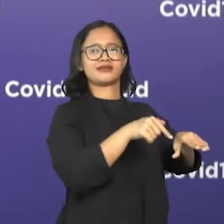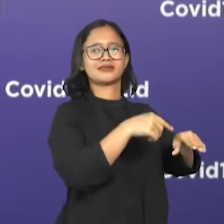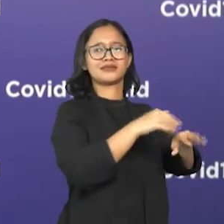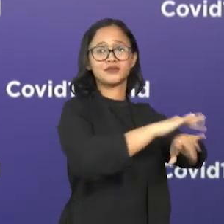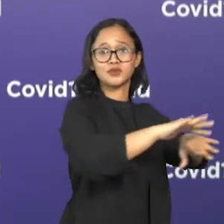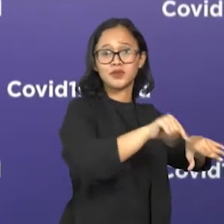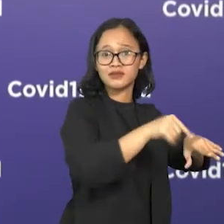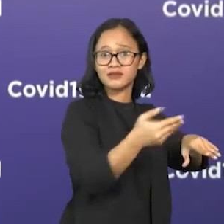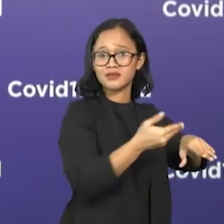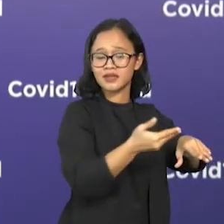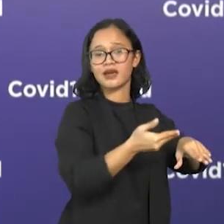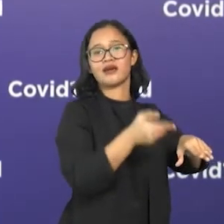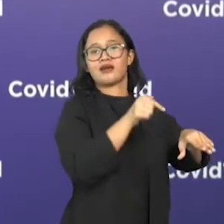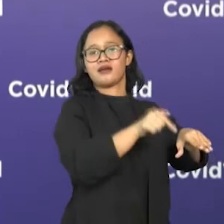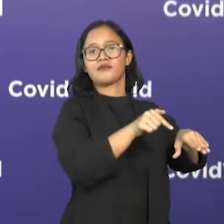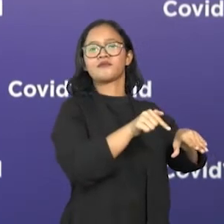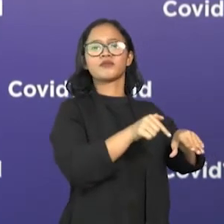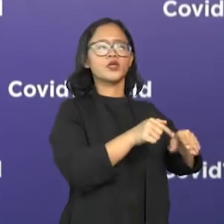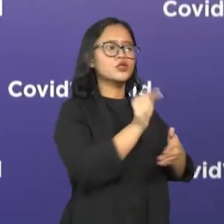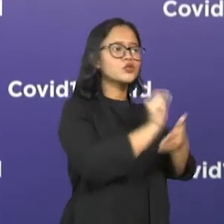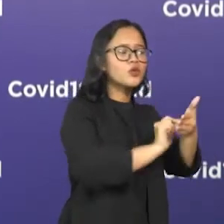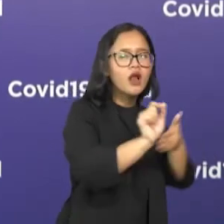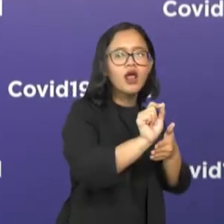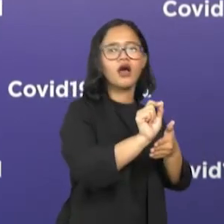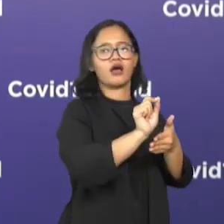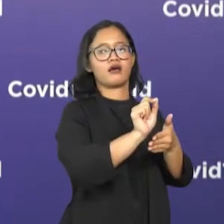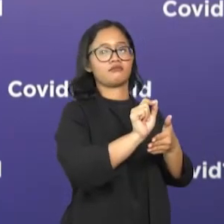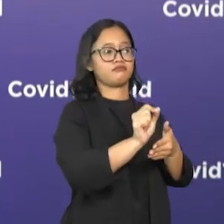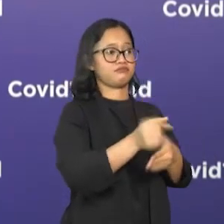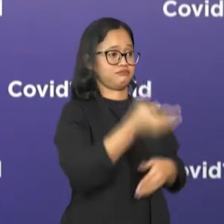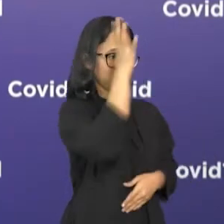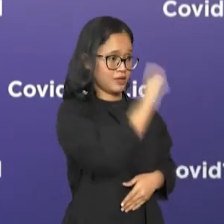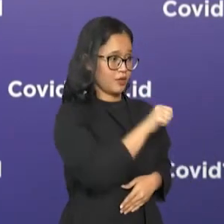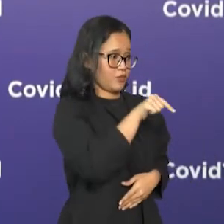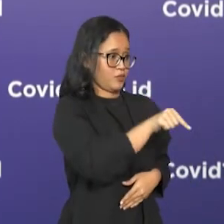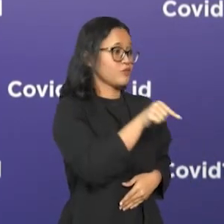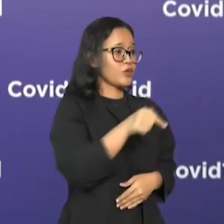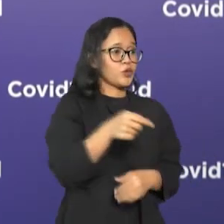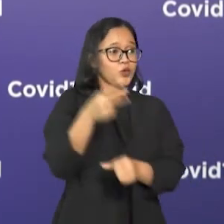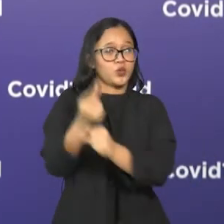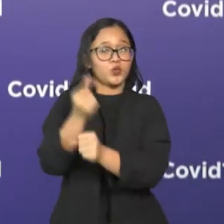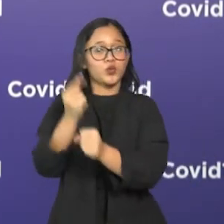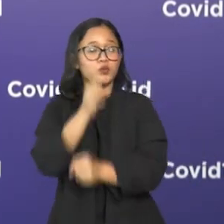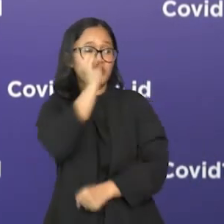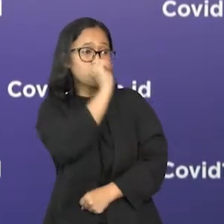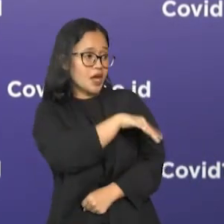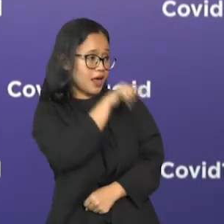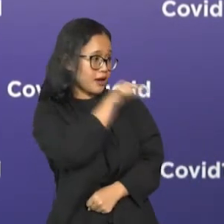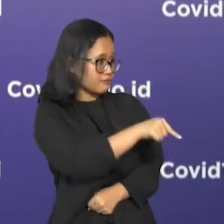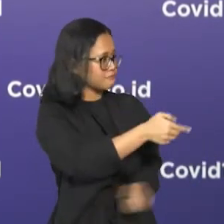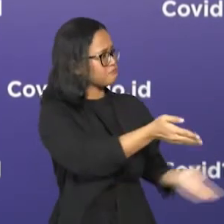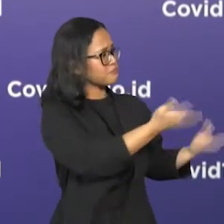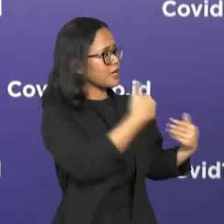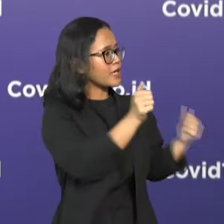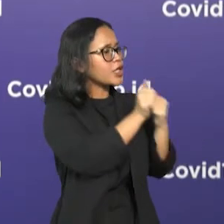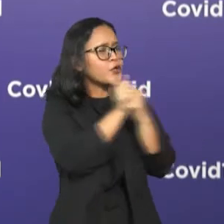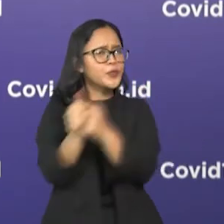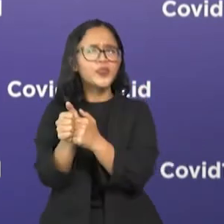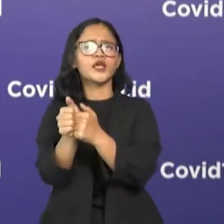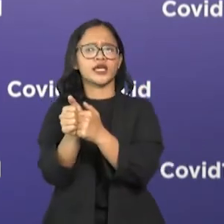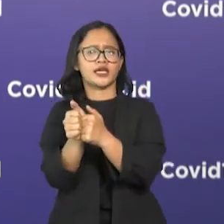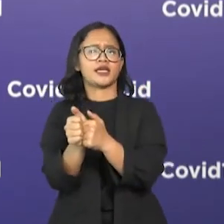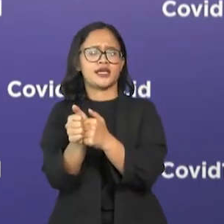ada di pasraman, yang ada di sekolah-sekolah, harus mematuhi dari nasehat yang apa yang